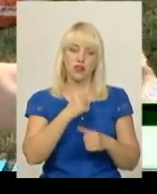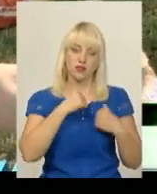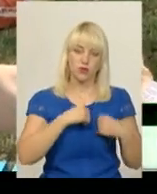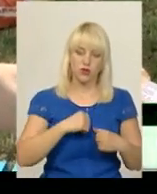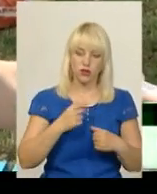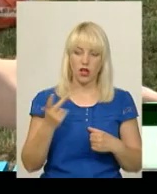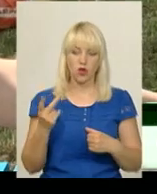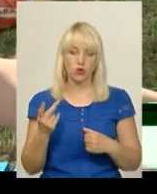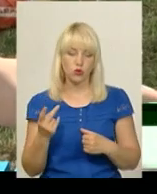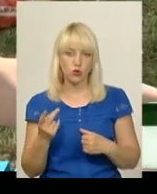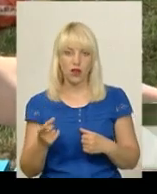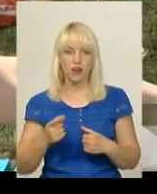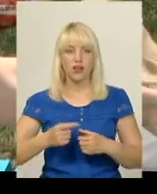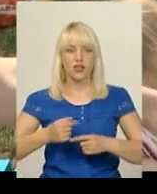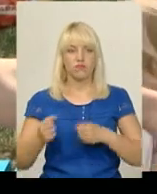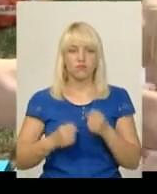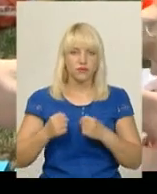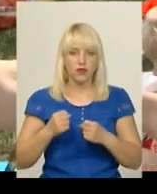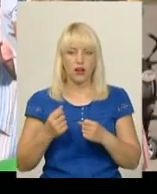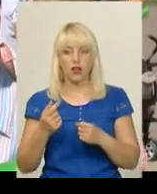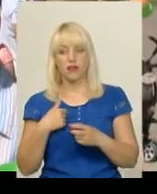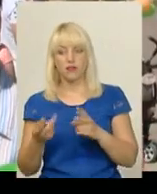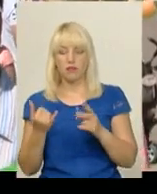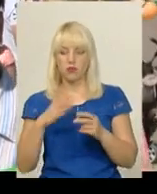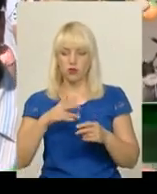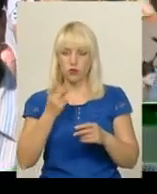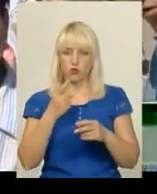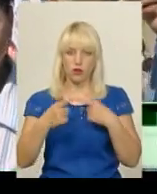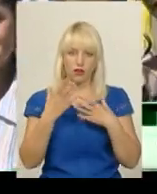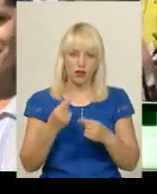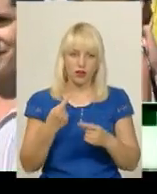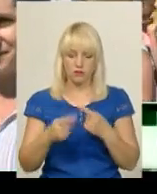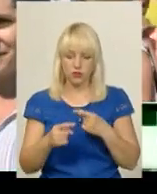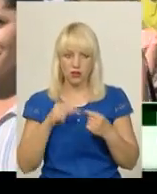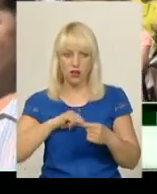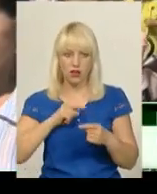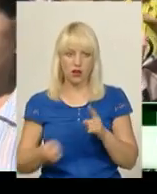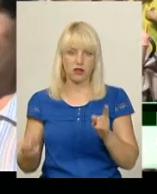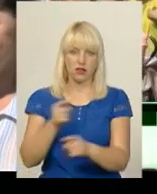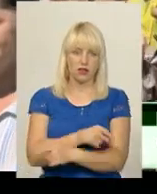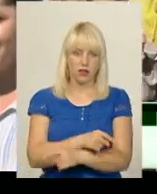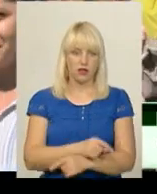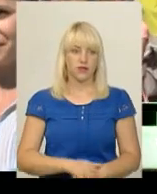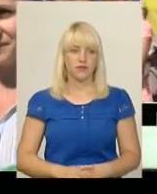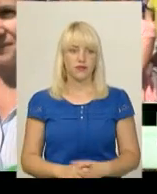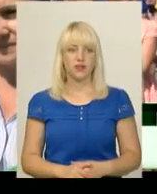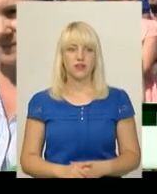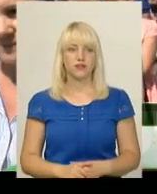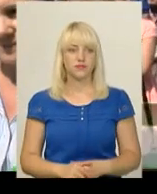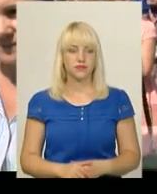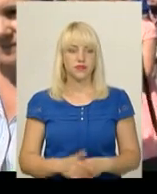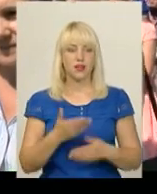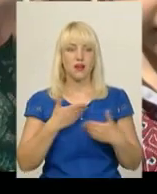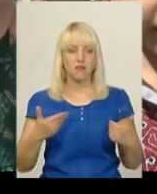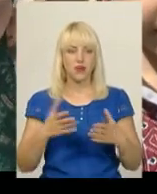З одною можна домовитись, з другою домовитись неможливо. Ми сім'я військових, тому ми думаємо, що вони